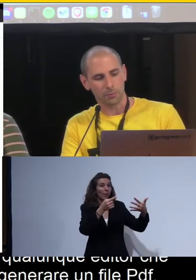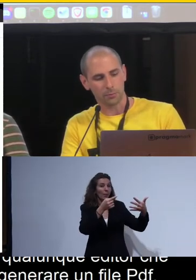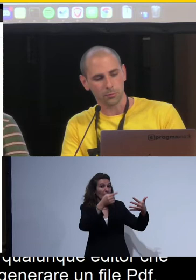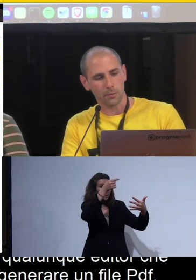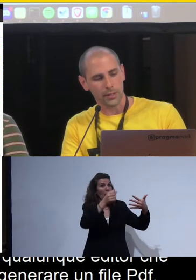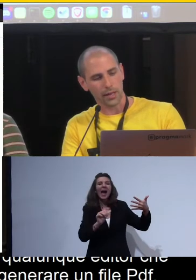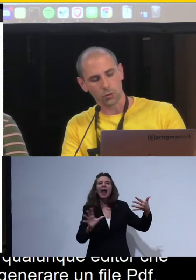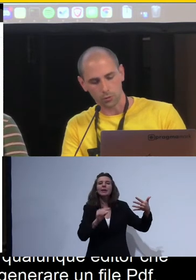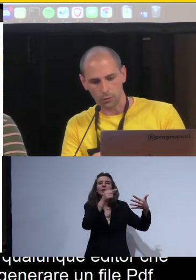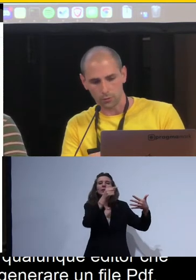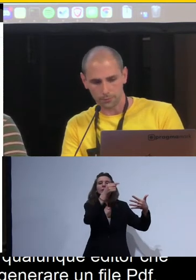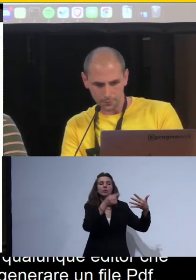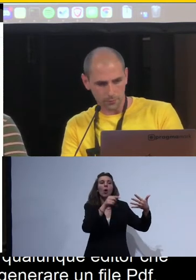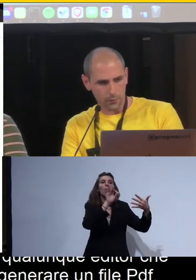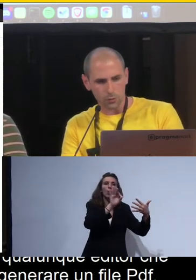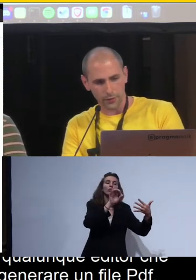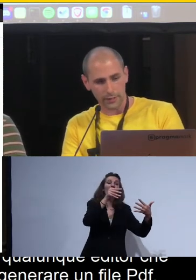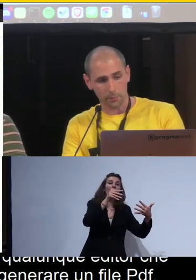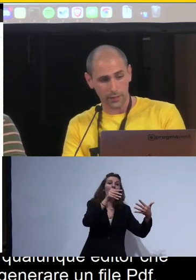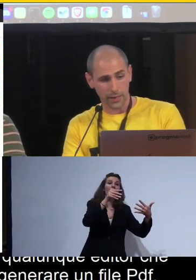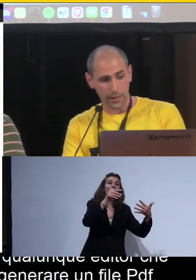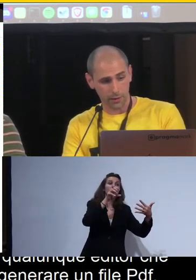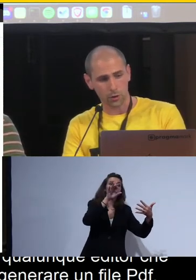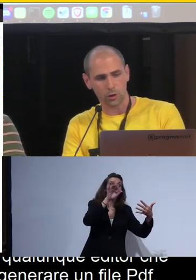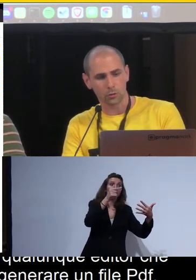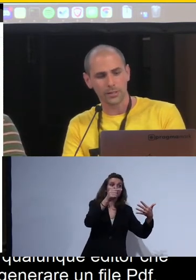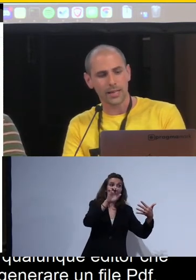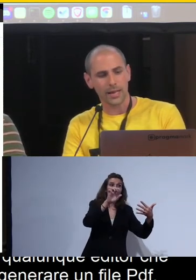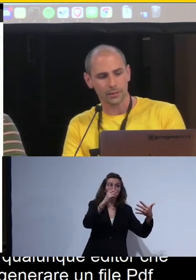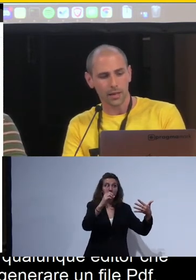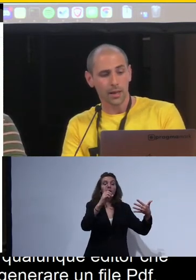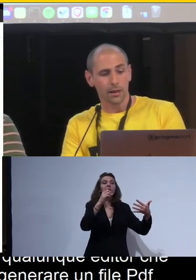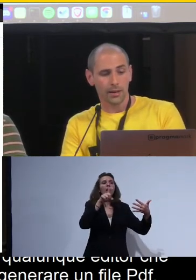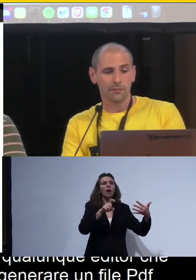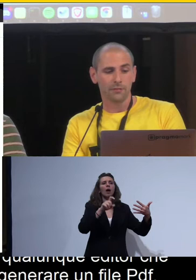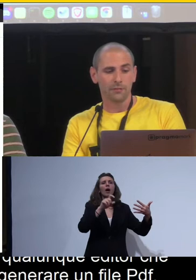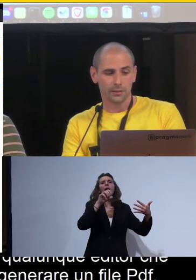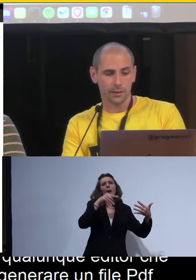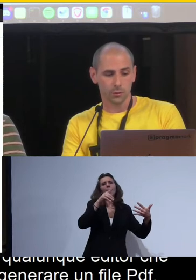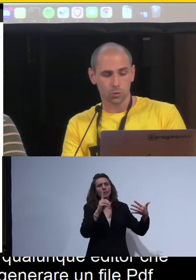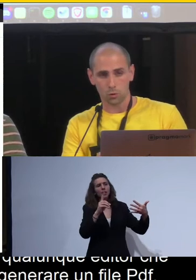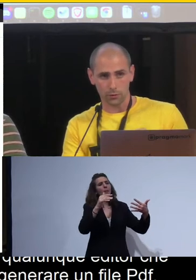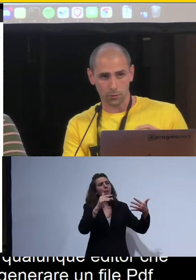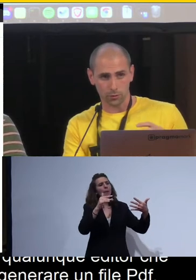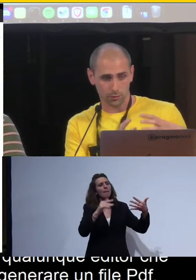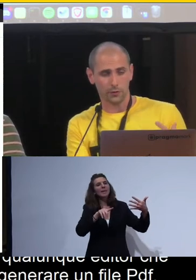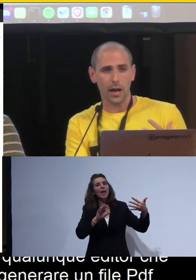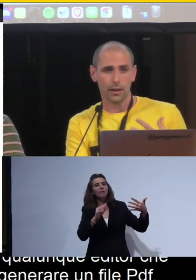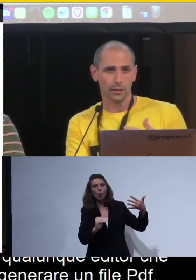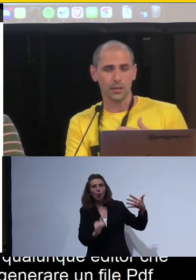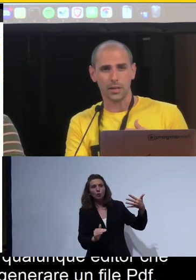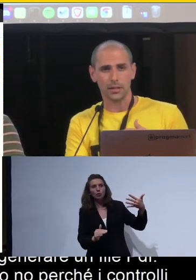e file .md e sotto non lo vedete, perché i controlli automatizzati li abbiamo fatti sullo strumento